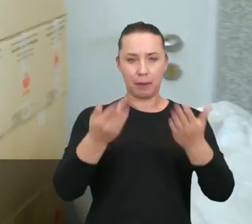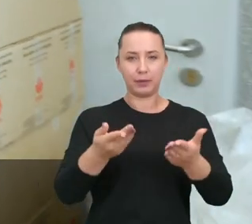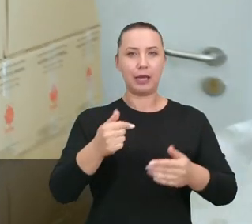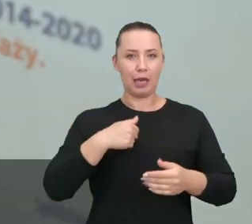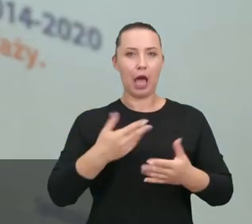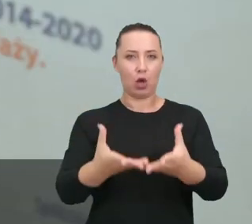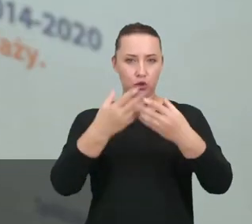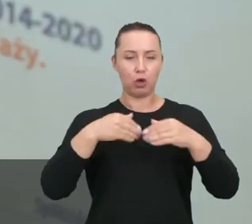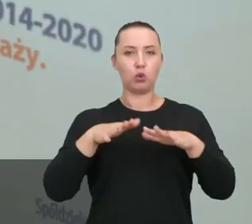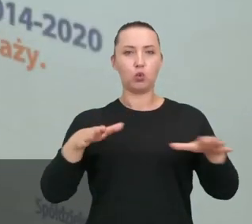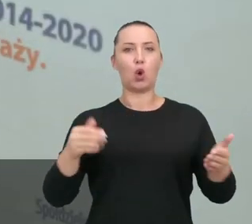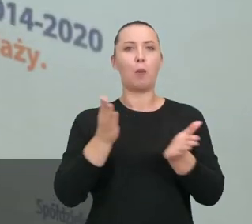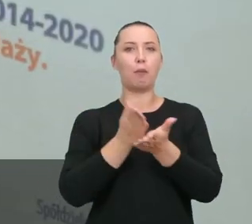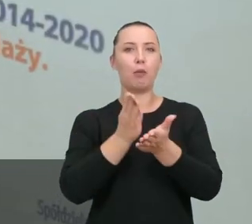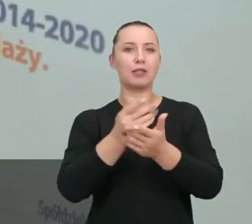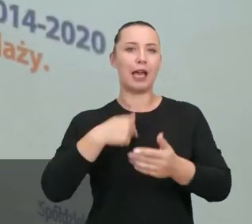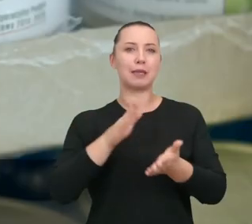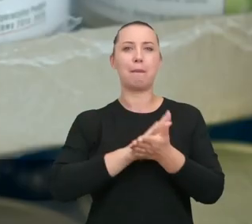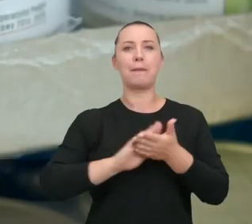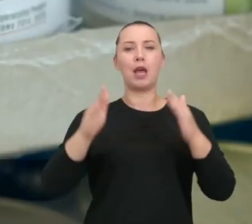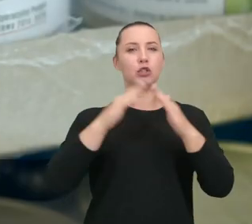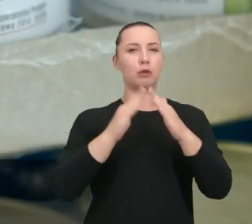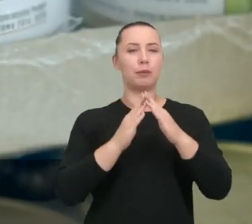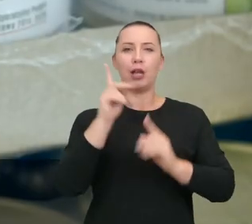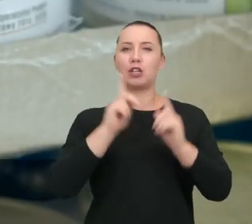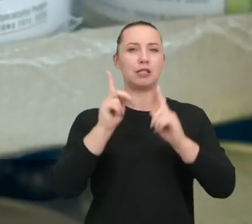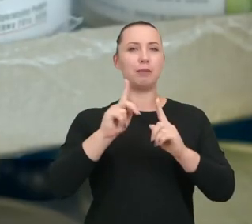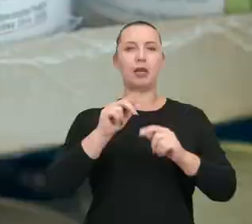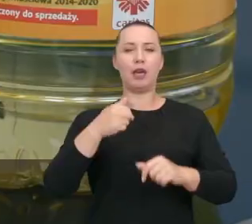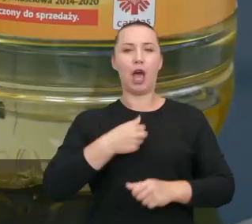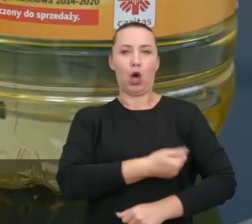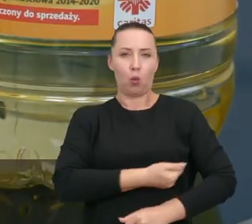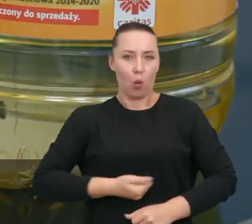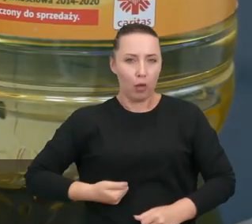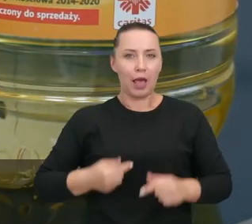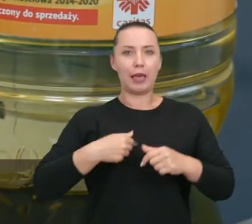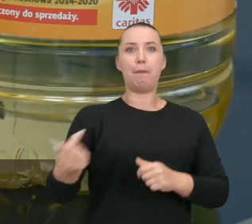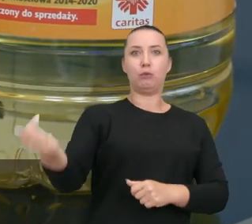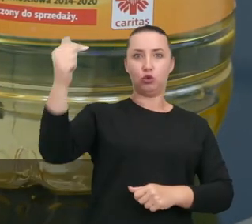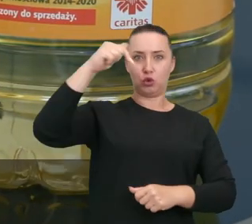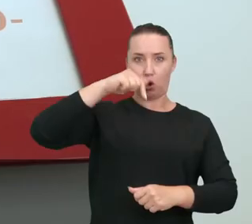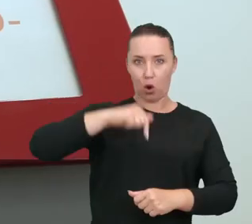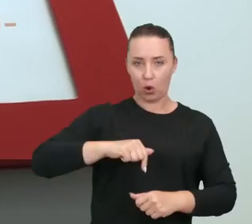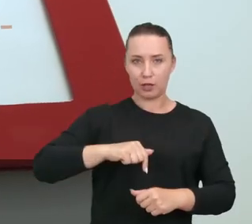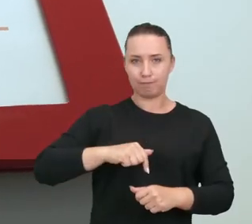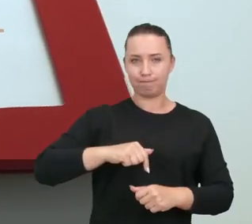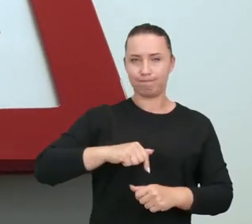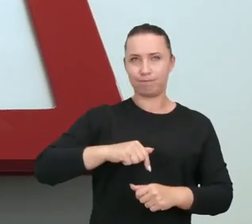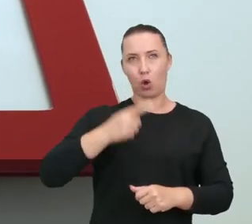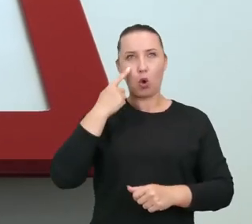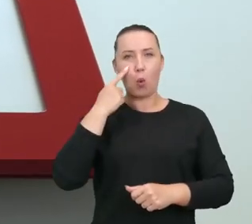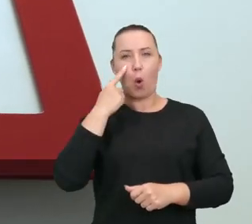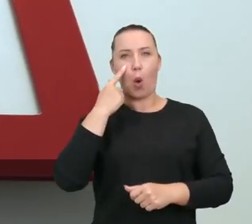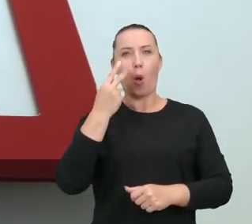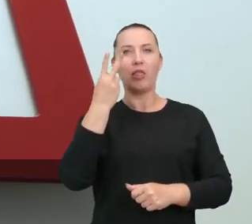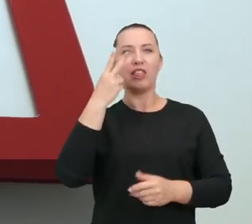dużą pomocą dla mnie, bo jestem osobą bezdomną. Często się zdarzało, że nie miałem co jeść, a tutaj przychodząc tak